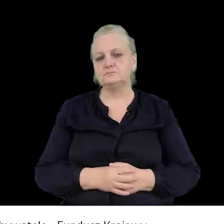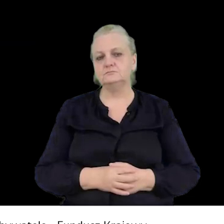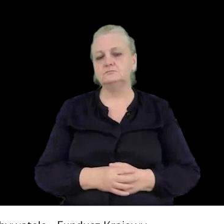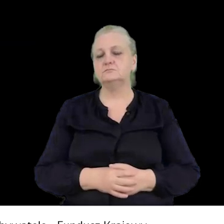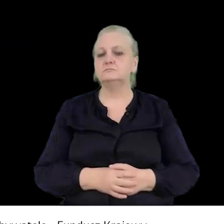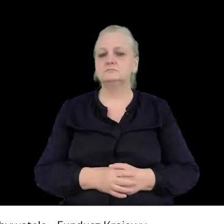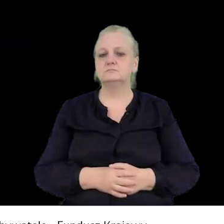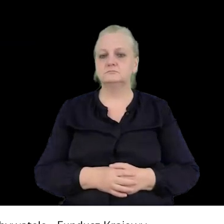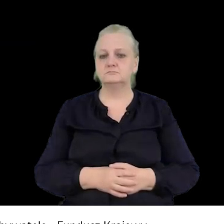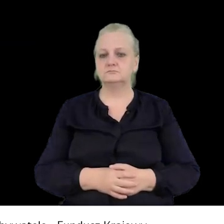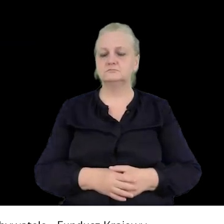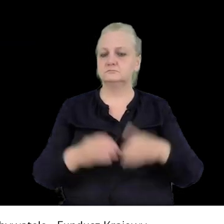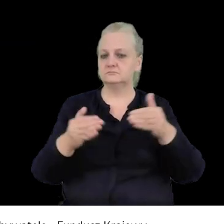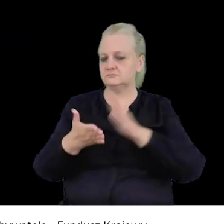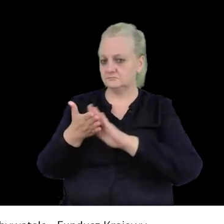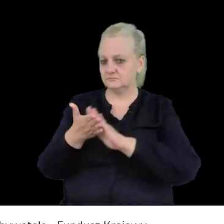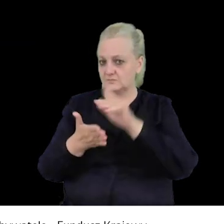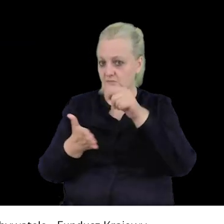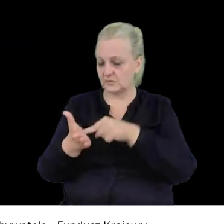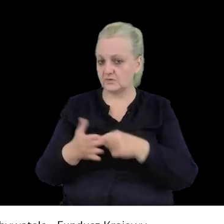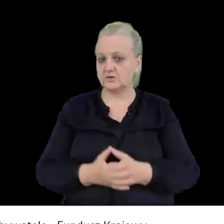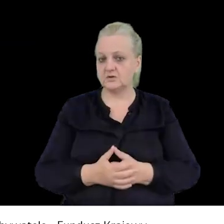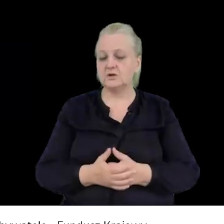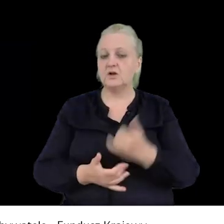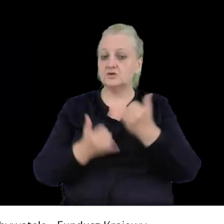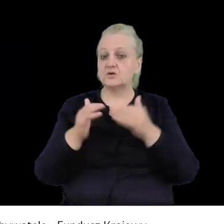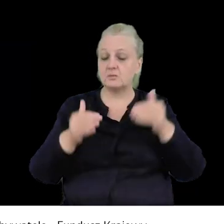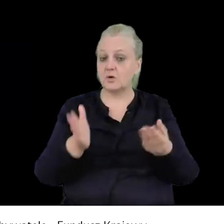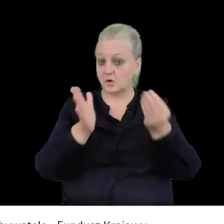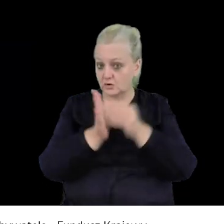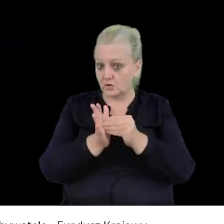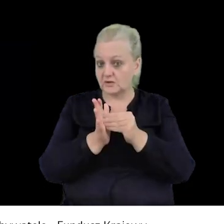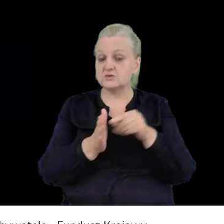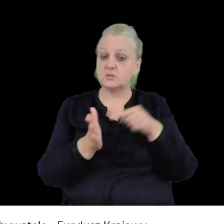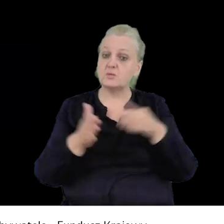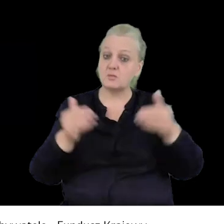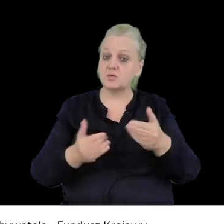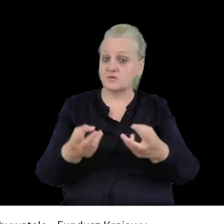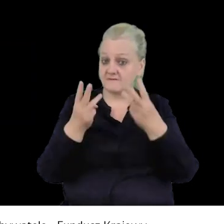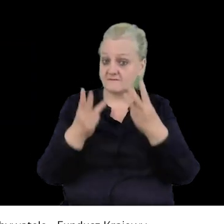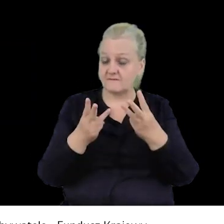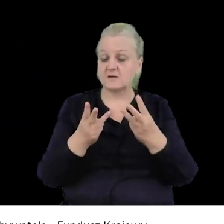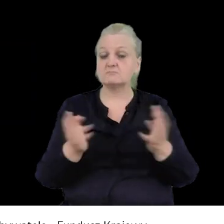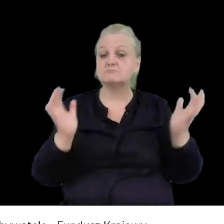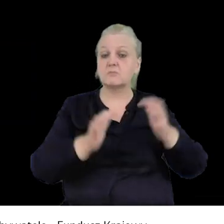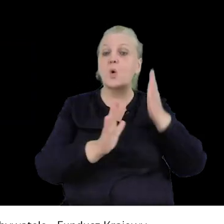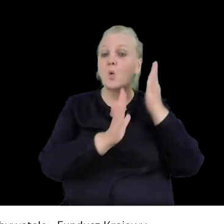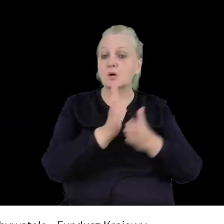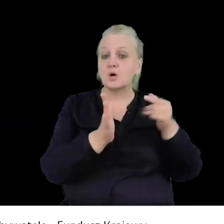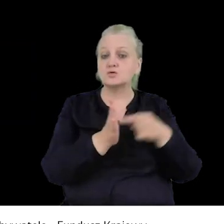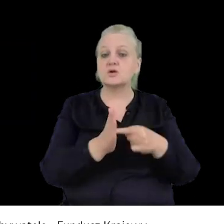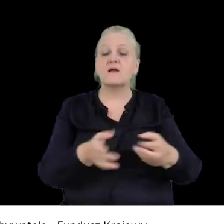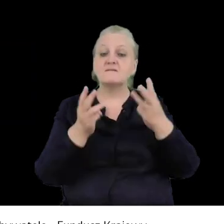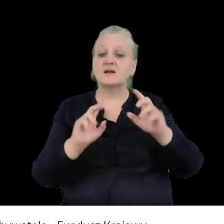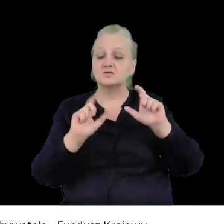Dobra. Może, jeżeli, przepraszam, tylko jeżeli mogę tylko dodać, bo może to będzie istotne w kontekście tego zgromadzenia uproszczonego to